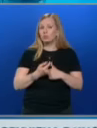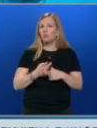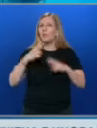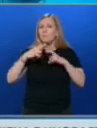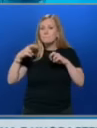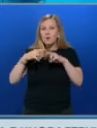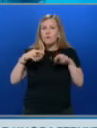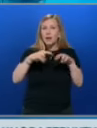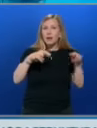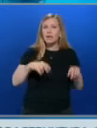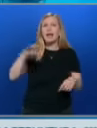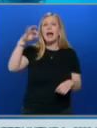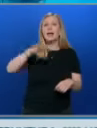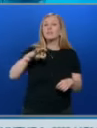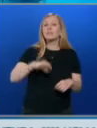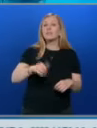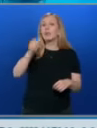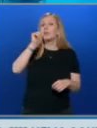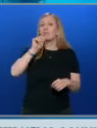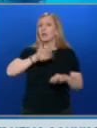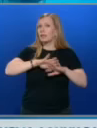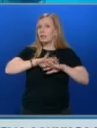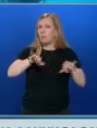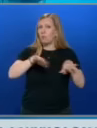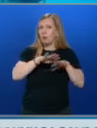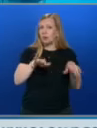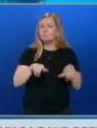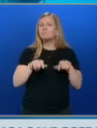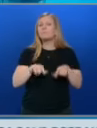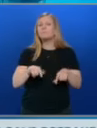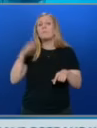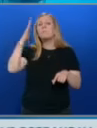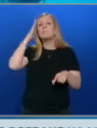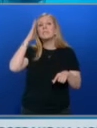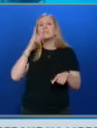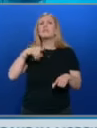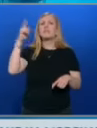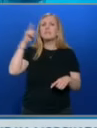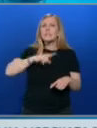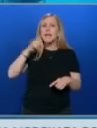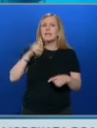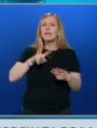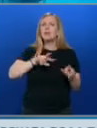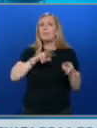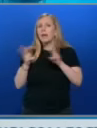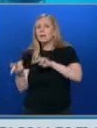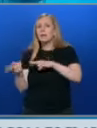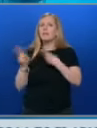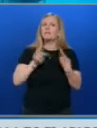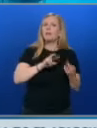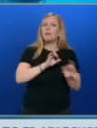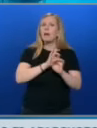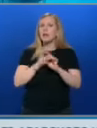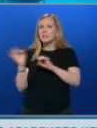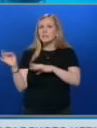морската вода, започват и по нашето Черноморие. От еко министерството всеки ден обменяте информация с колегите си от Румъния,